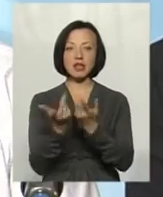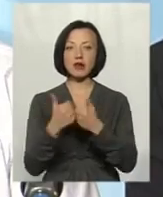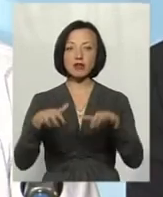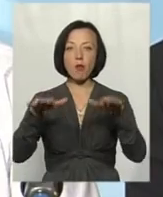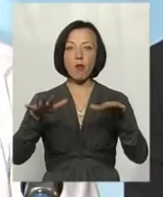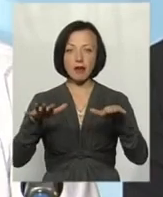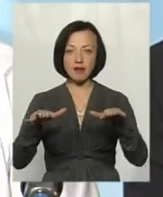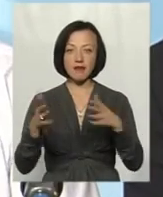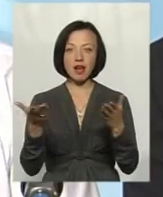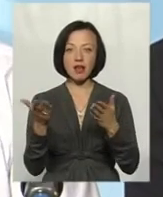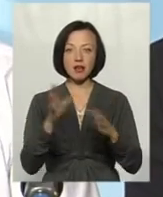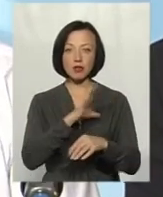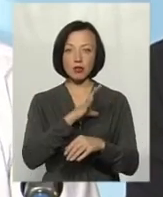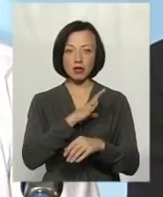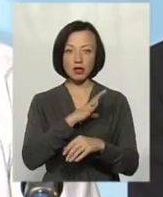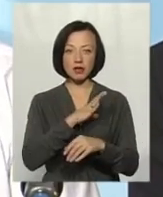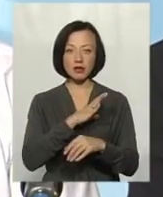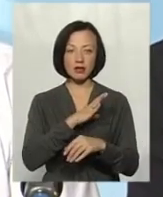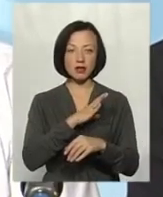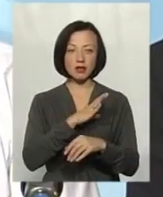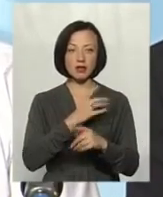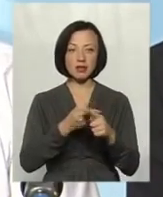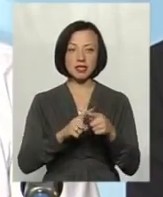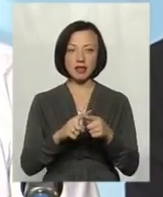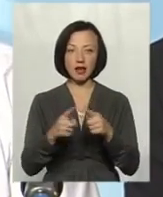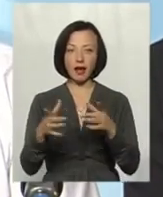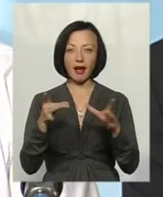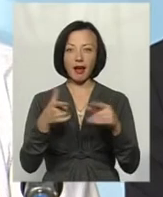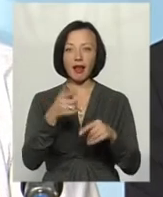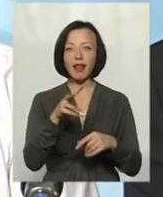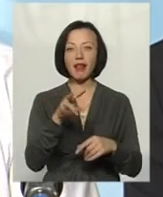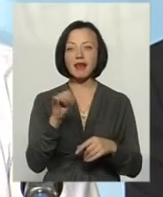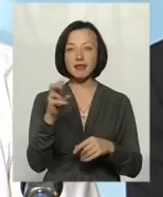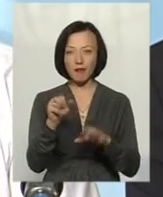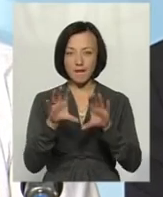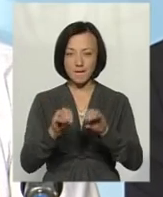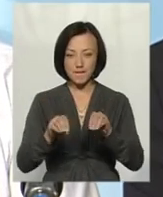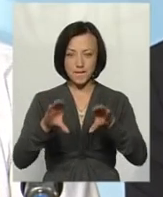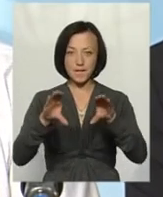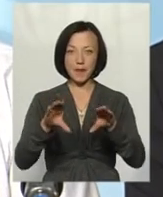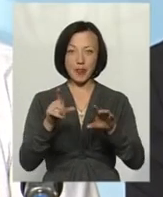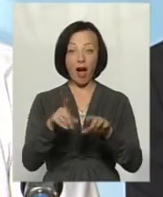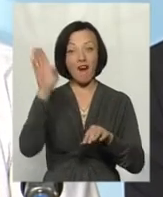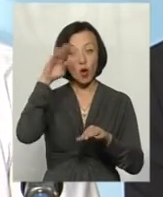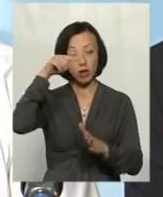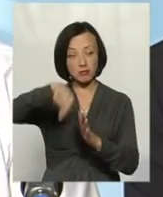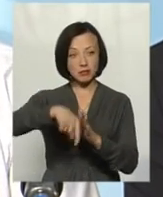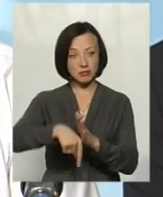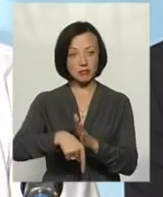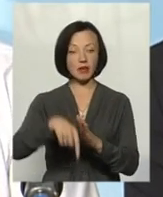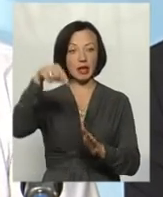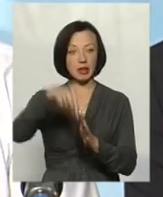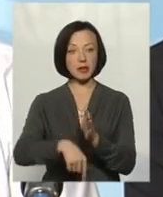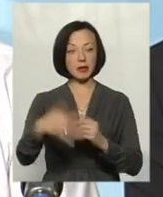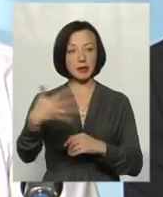опадів, які інфільтрувалися в ці глинисті відкладення. Вода, яка відбирається з артезіанських свердловин, глибина їх